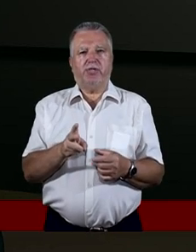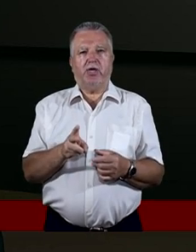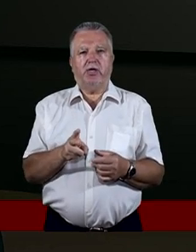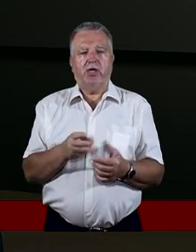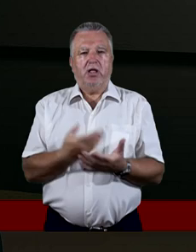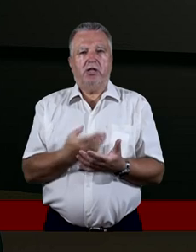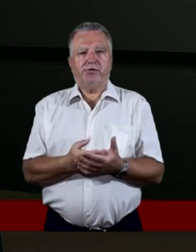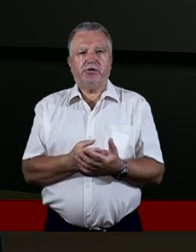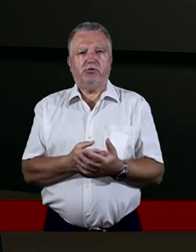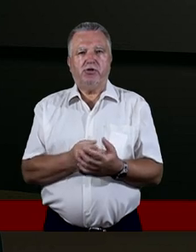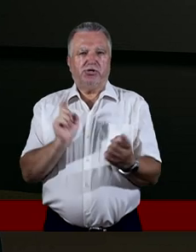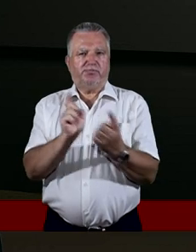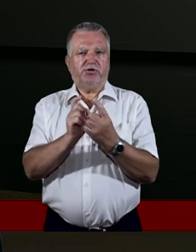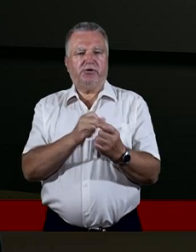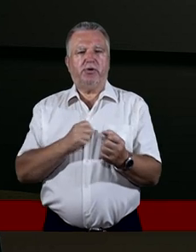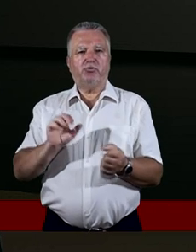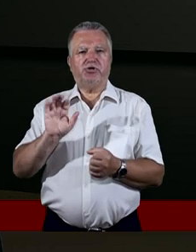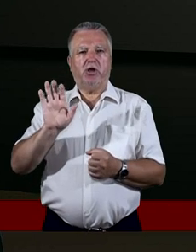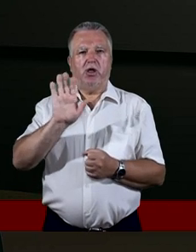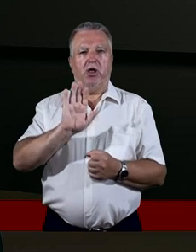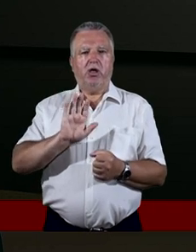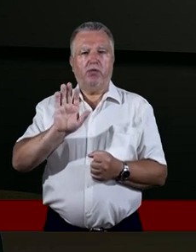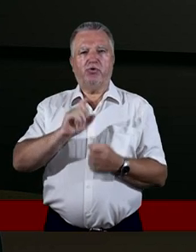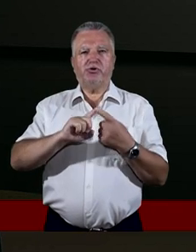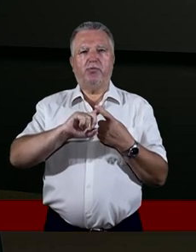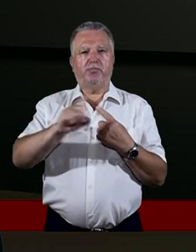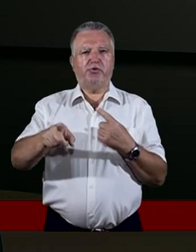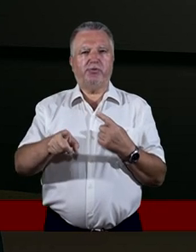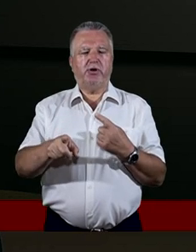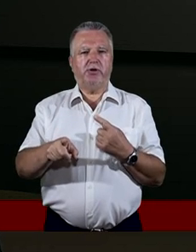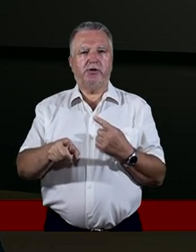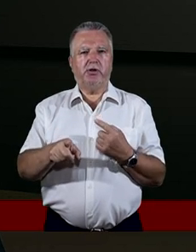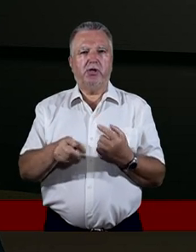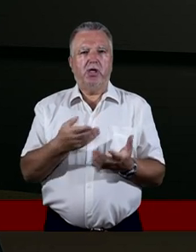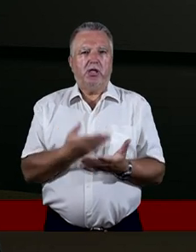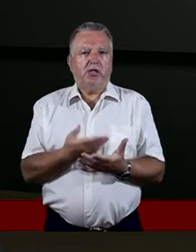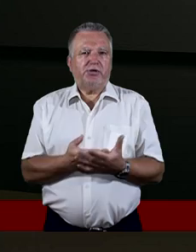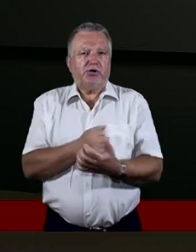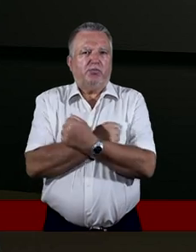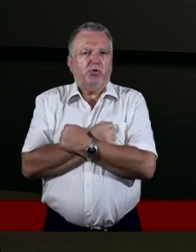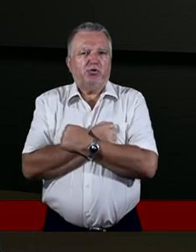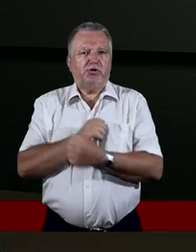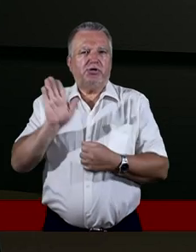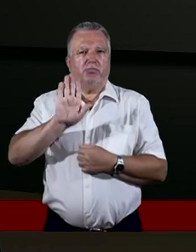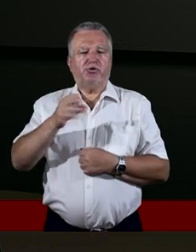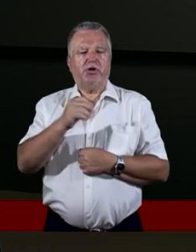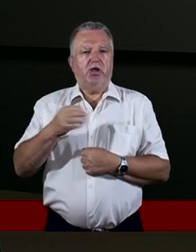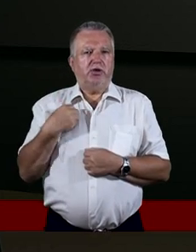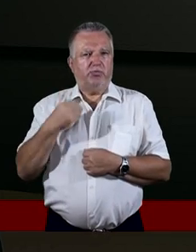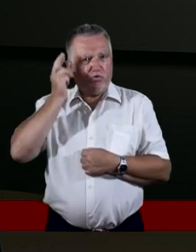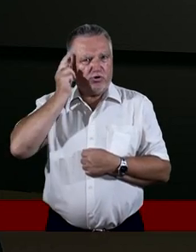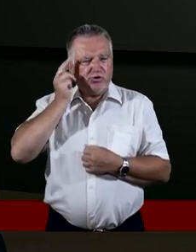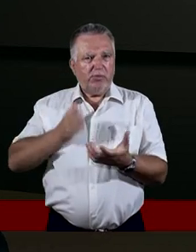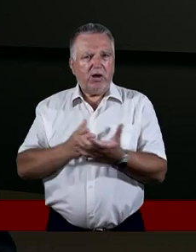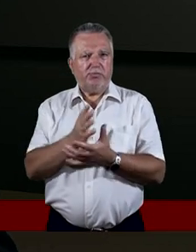negował to Boże posłannictwo? Dlaczego te miłosierdzie Boże nie było rozumiane przez niego?